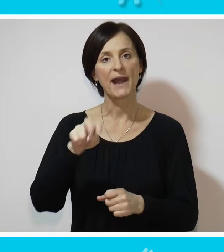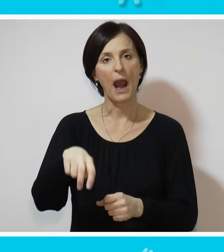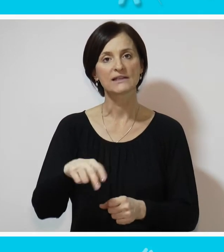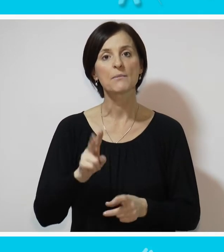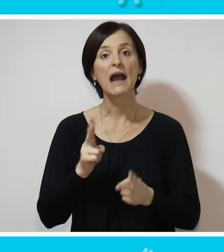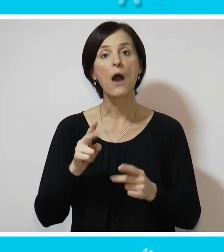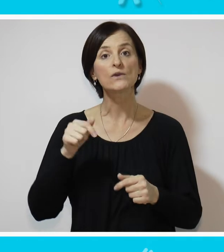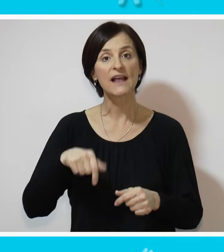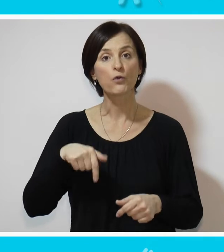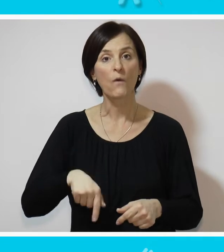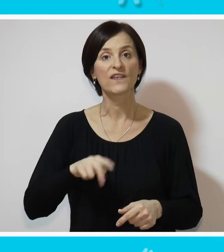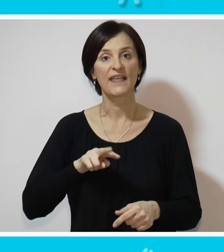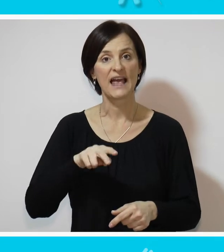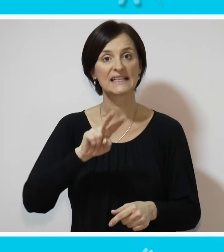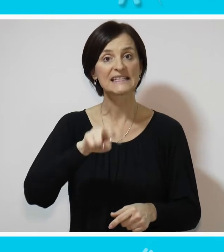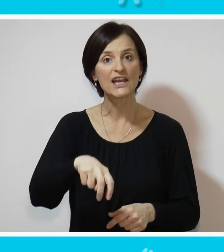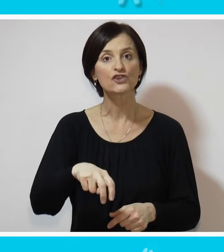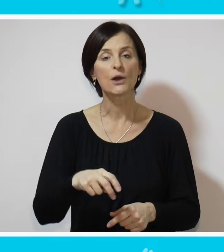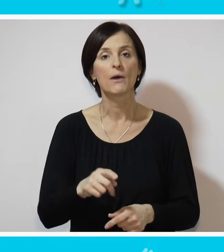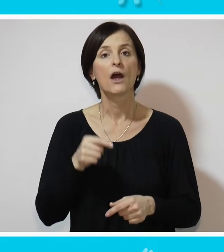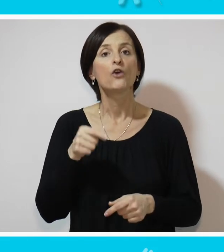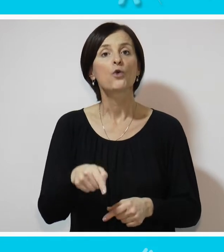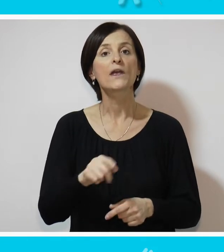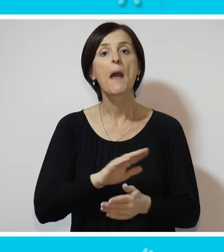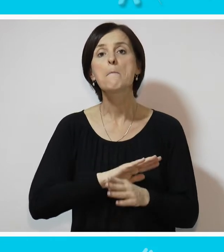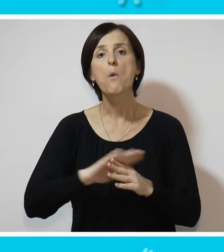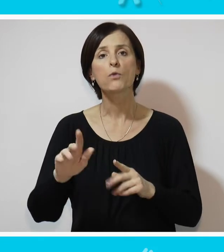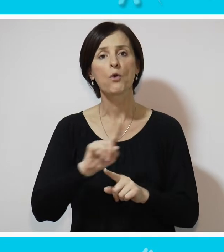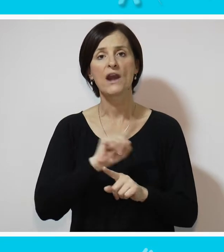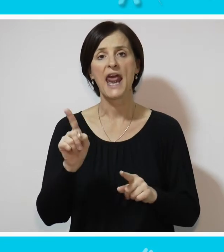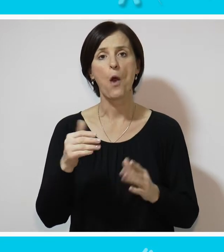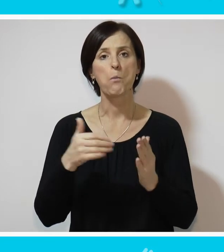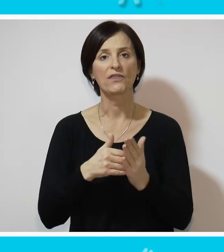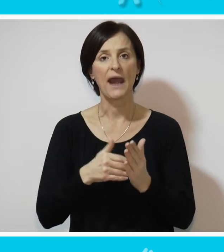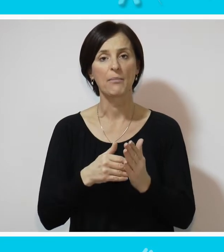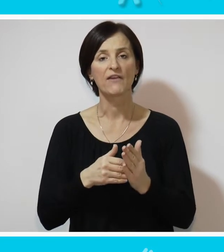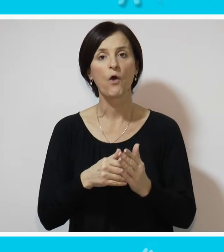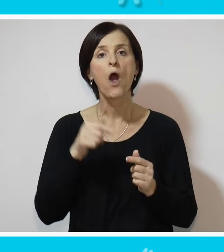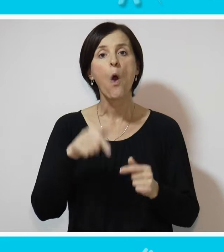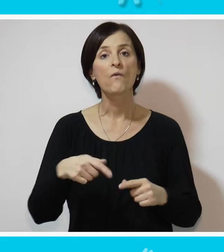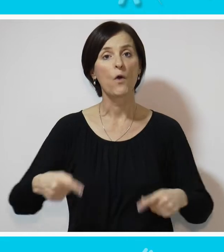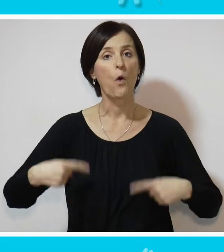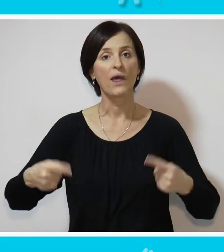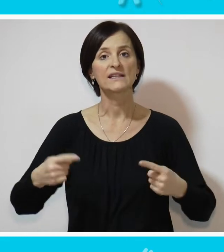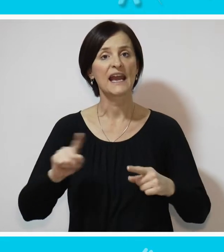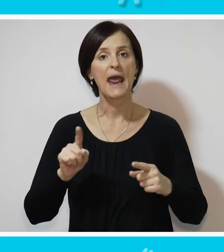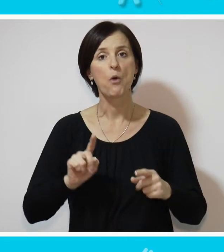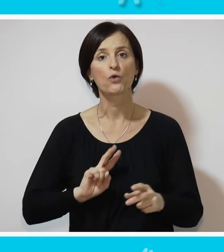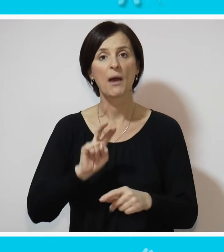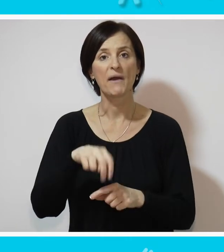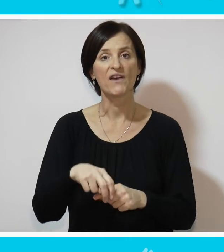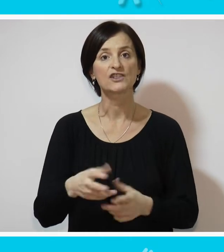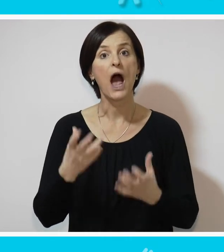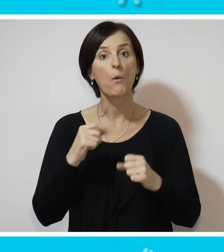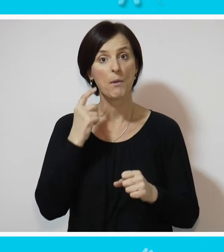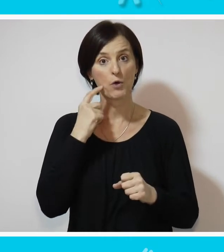Kako da siđem? Ovo ne može da se siđe. Potpuno je neupotrebljivo. Kolica ovo ne mogu da prevaziću. Ako bi se